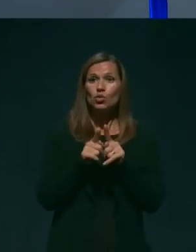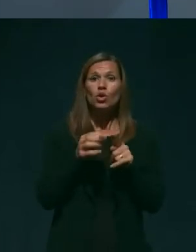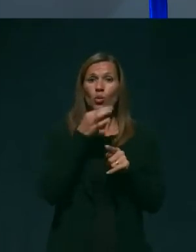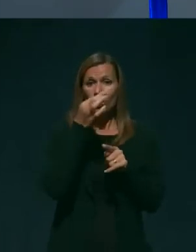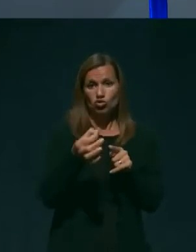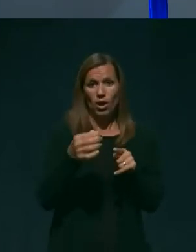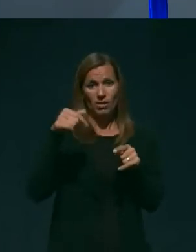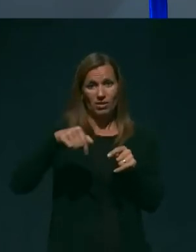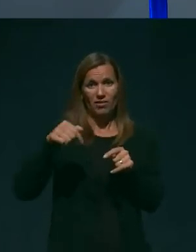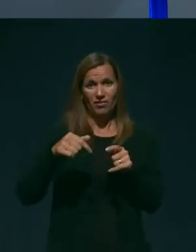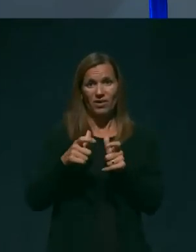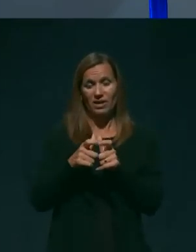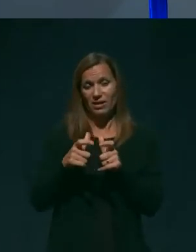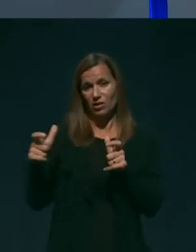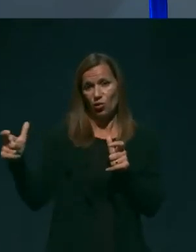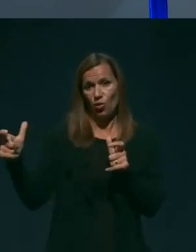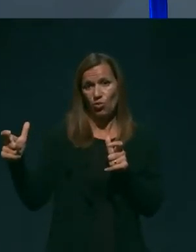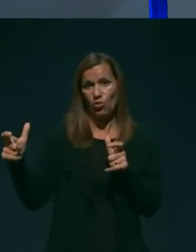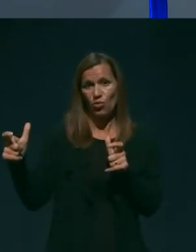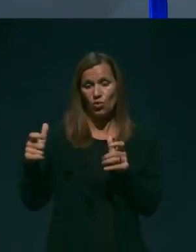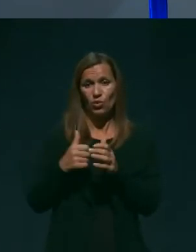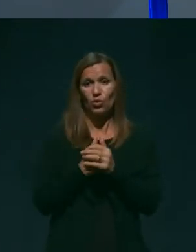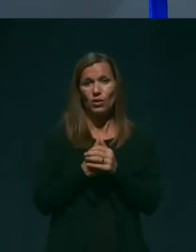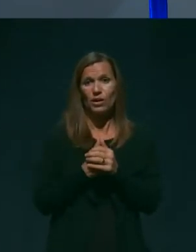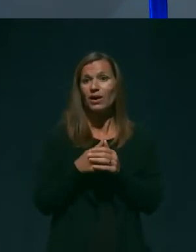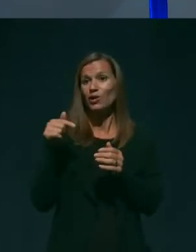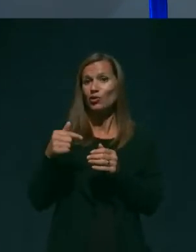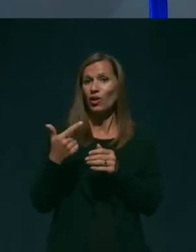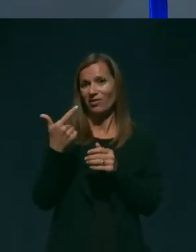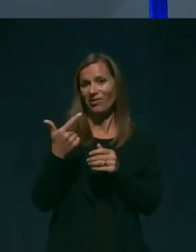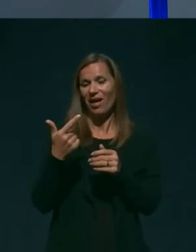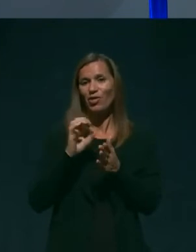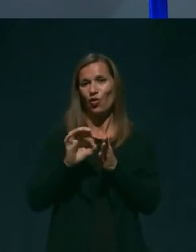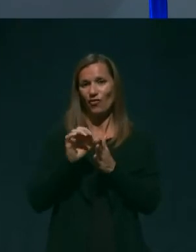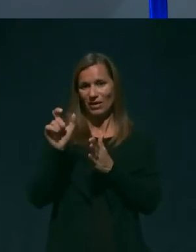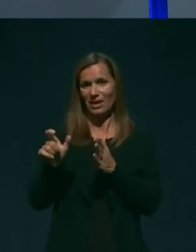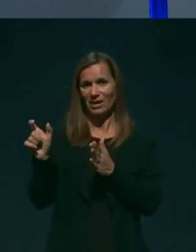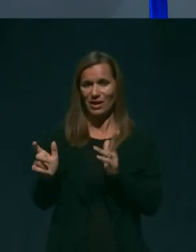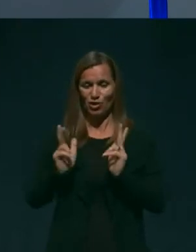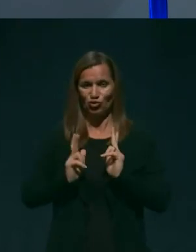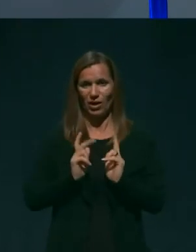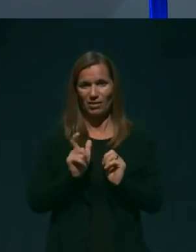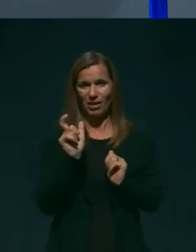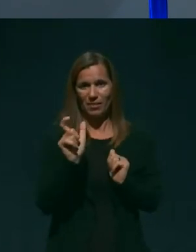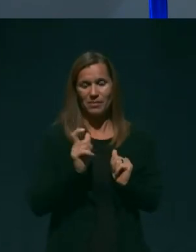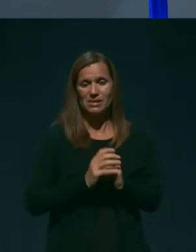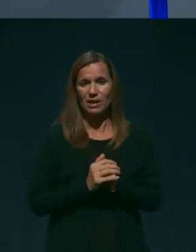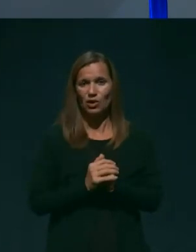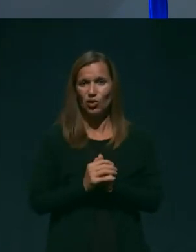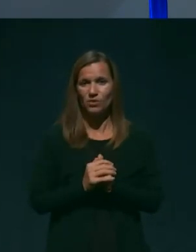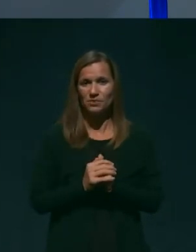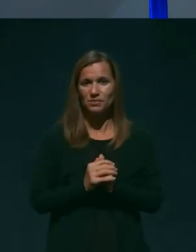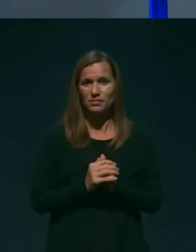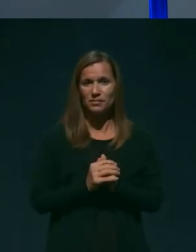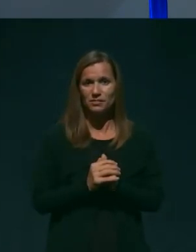v Zankarjevem domu. Dva kolega novinarja čakate na besedo. Prosim najprej, kolegica. Nina Knav,